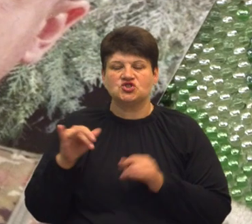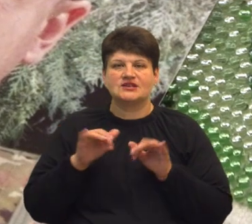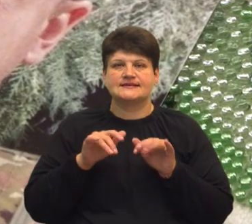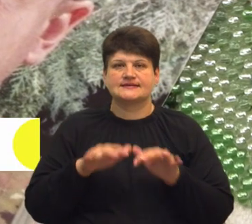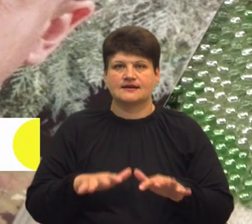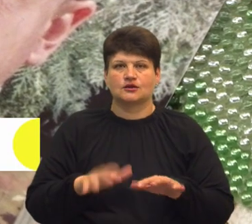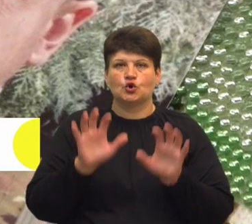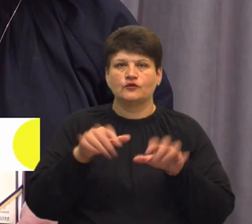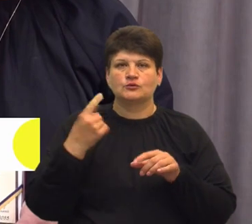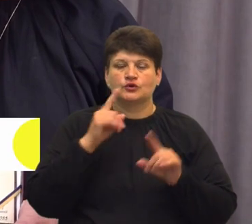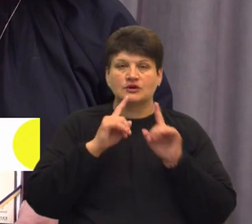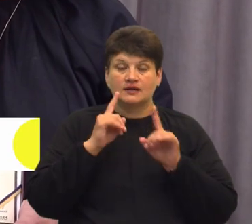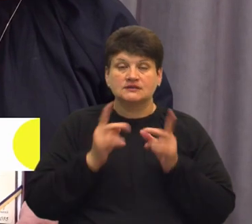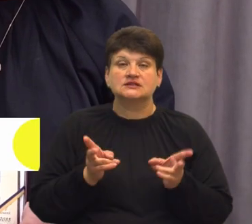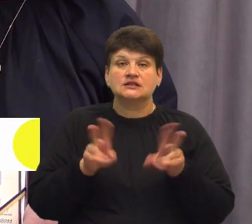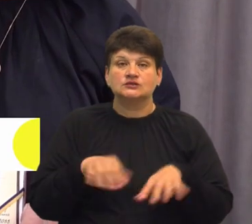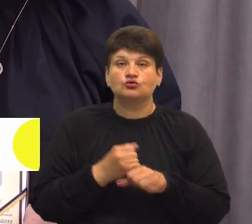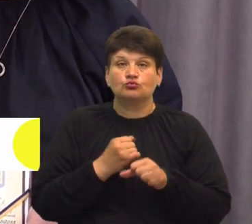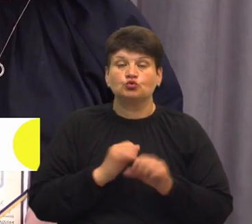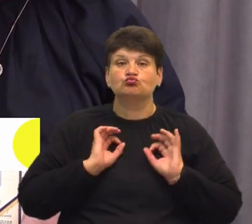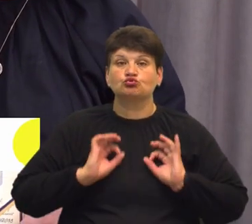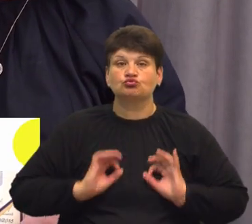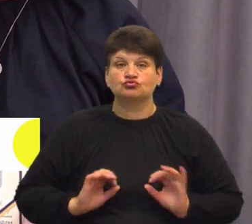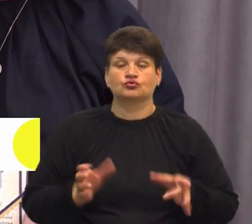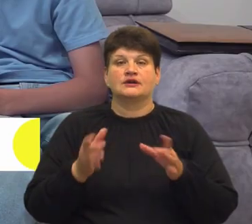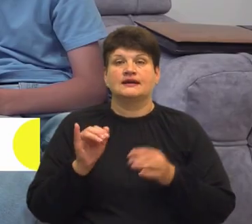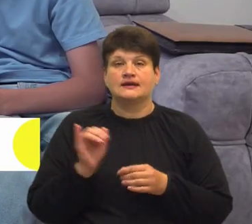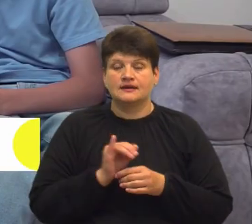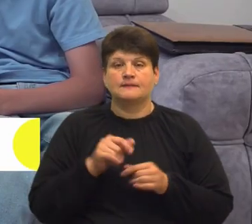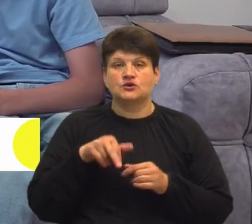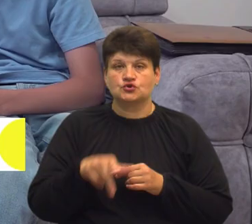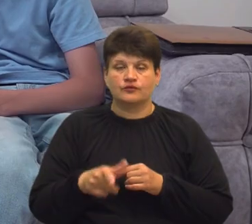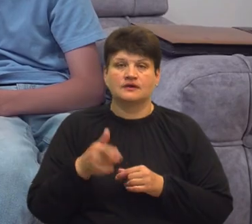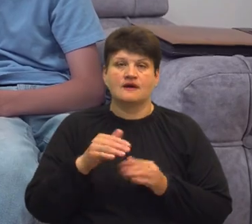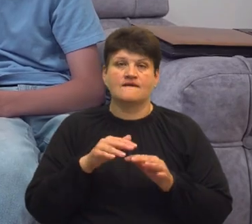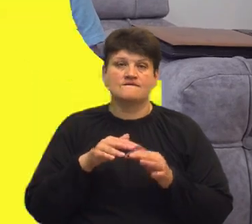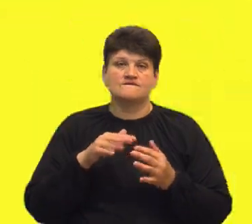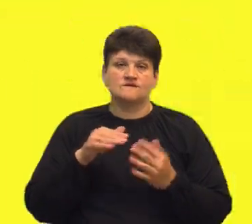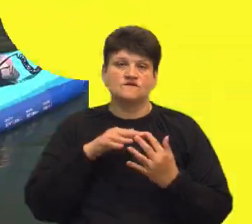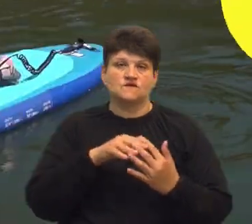Залишив роботу в прокуратурі і пішов на фронт. Віталій Стадник загинув, коли вивозив поранених.